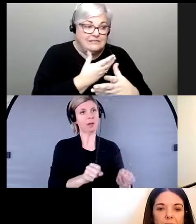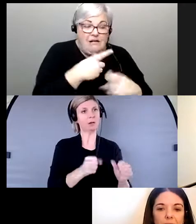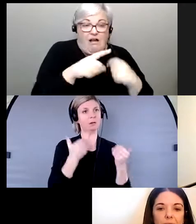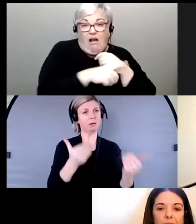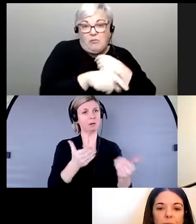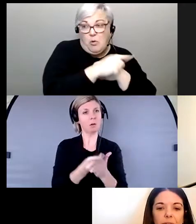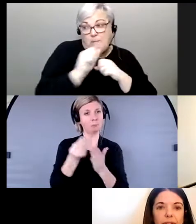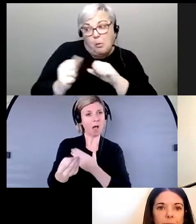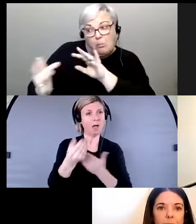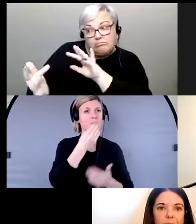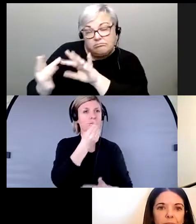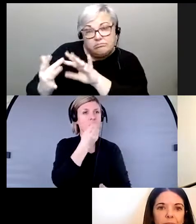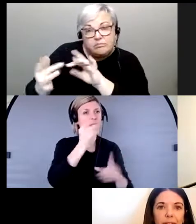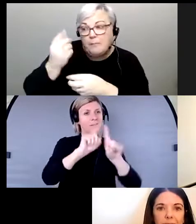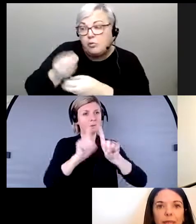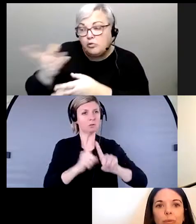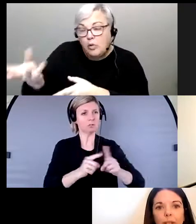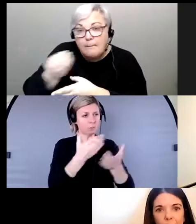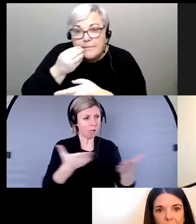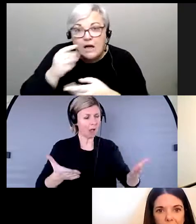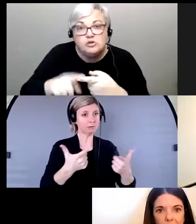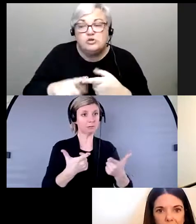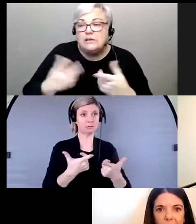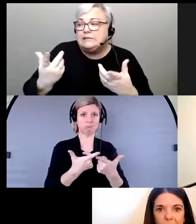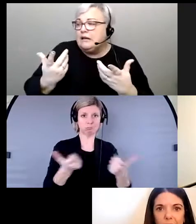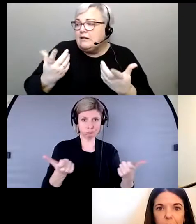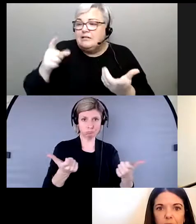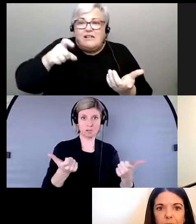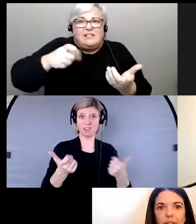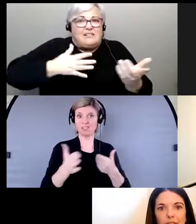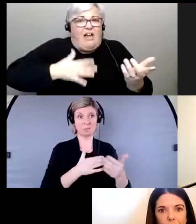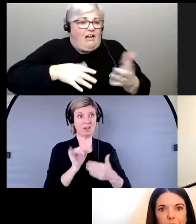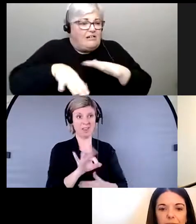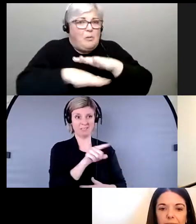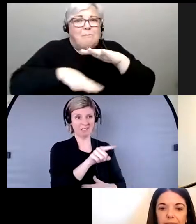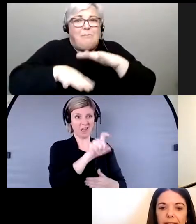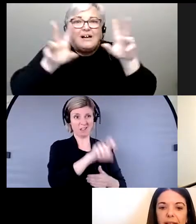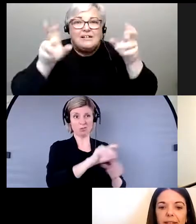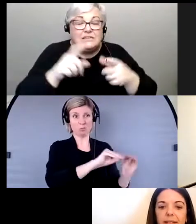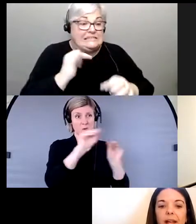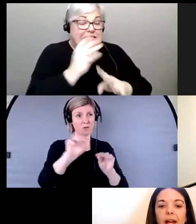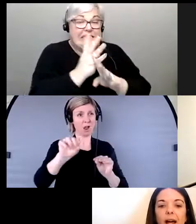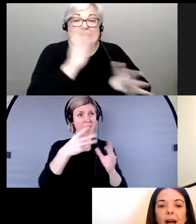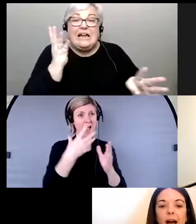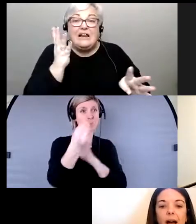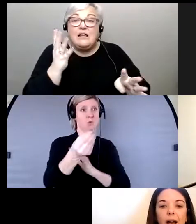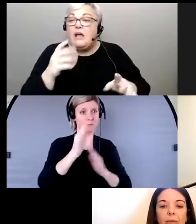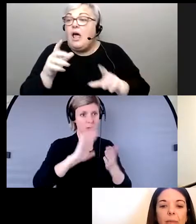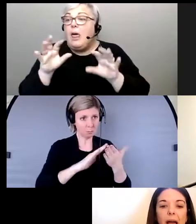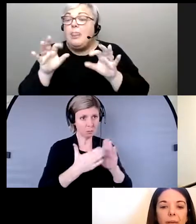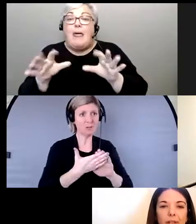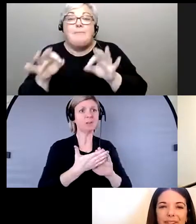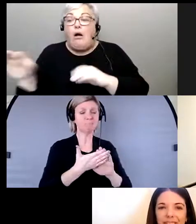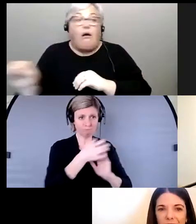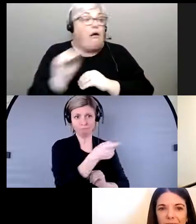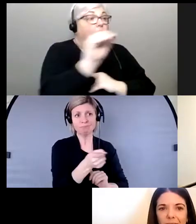avec elles pour leur fournir de la nourriture et des fournitures de base. Même lorsque nos clientes sont temporairement relocalisées à l'extérieur de